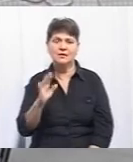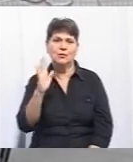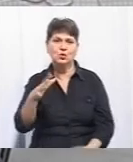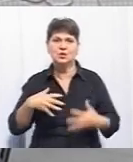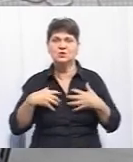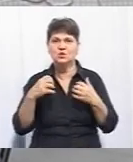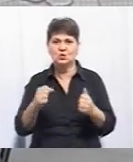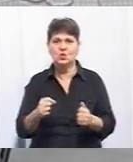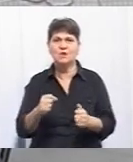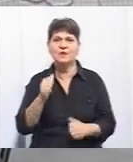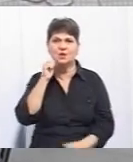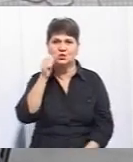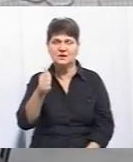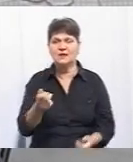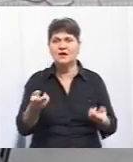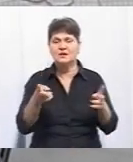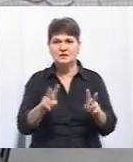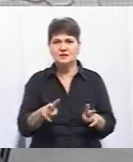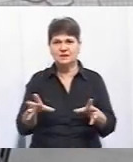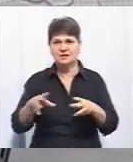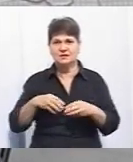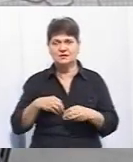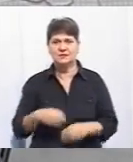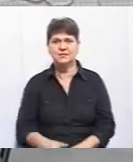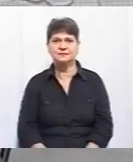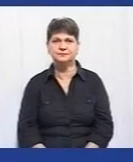здорові і до зустрічі в ефірі. Залишайтесь разом між Суспільним.